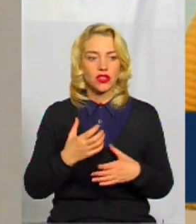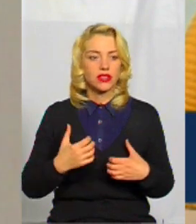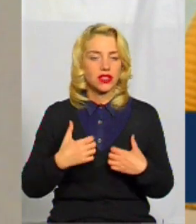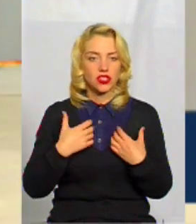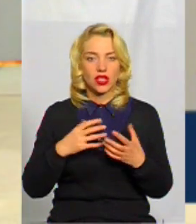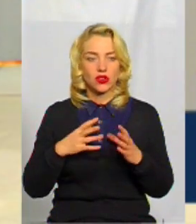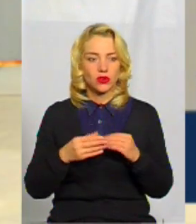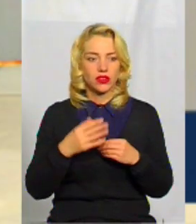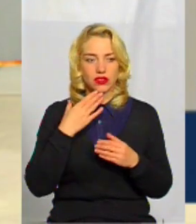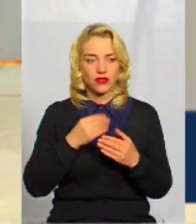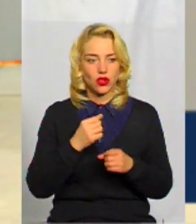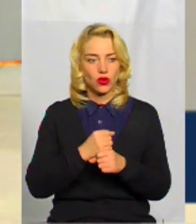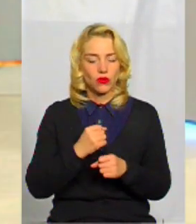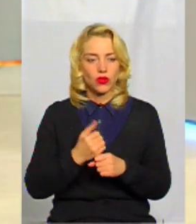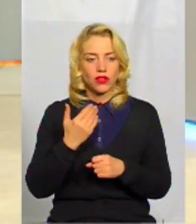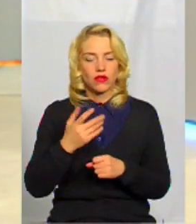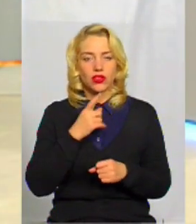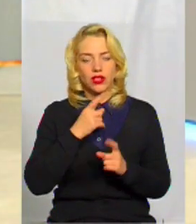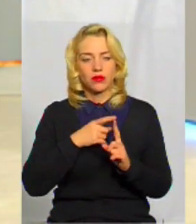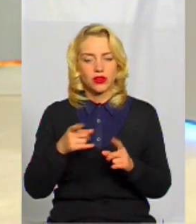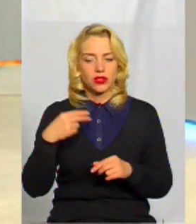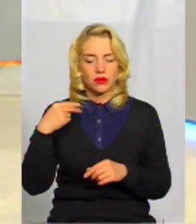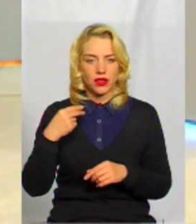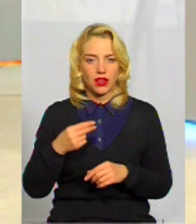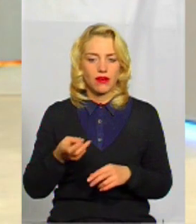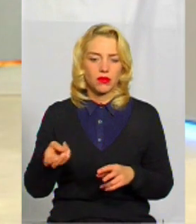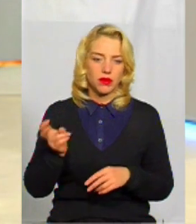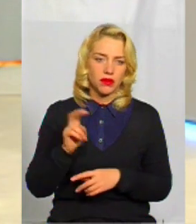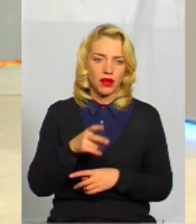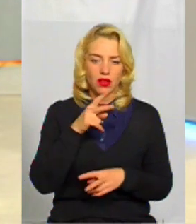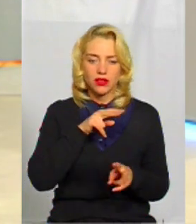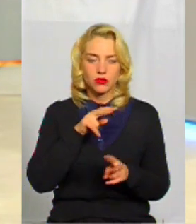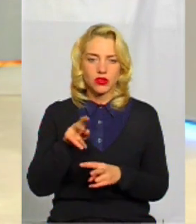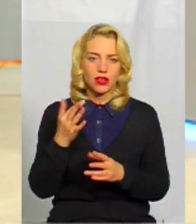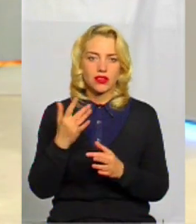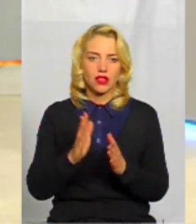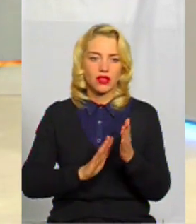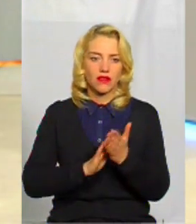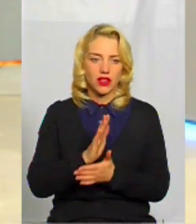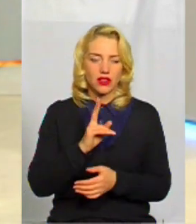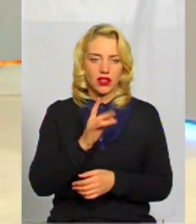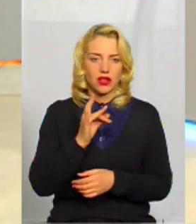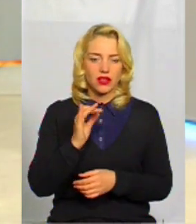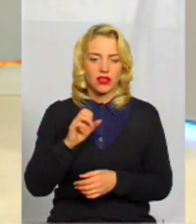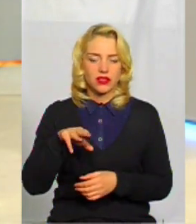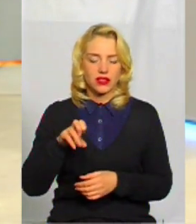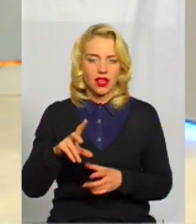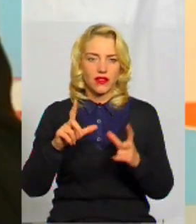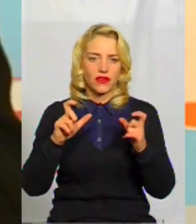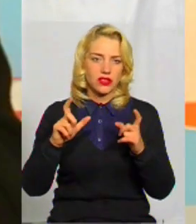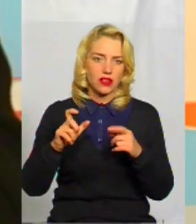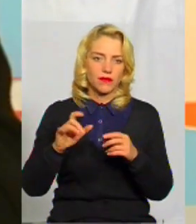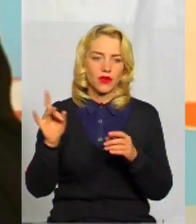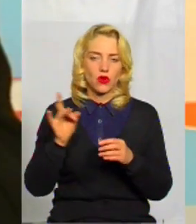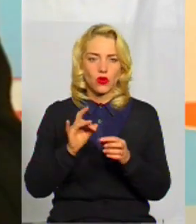результатом своєї роботи. Вони під час перебігали, спостерігали, наскільки виріс цей кристалл. Ми фотографували, фіксували,